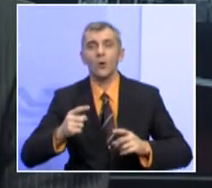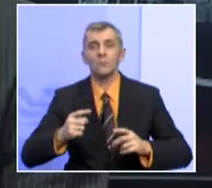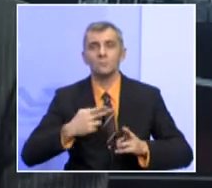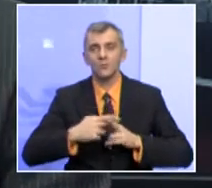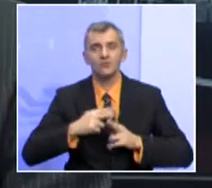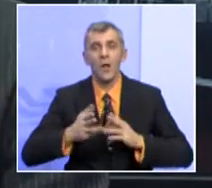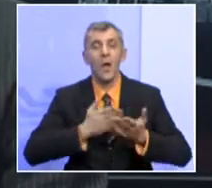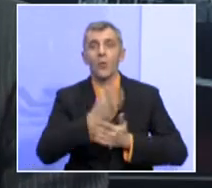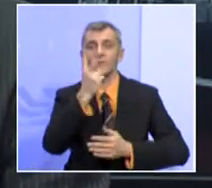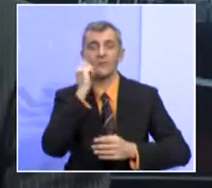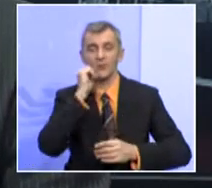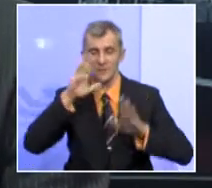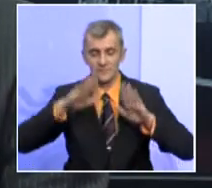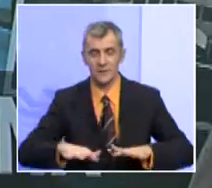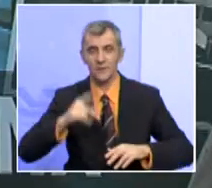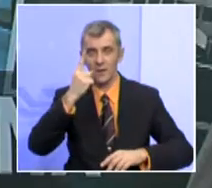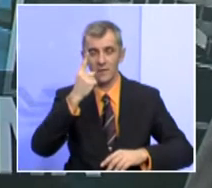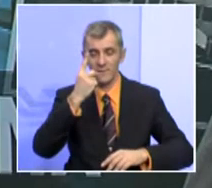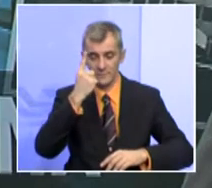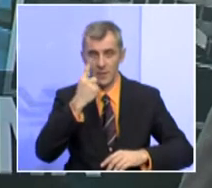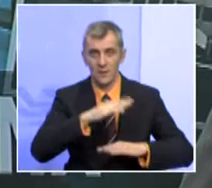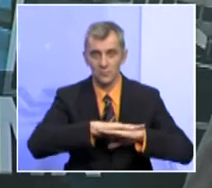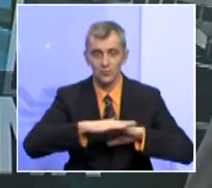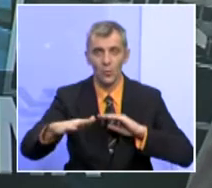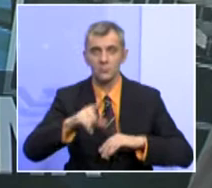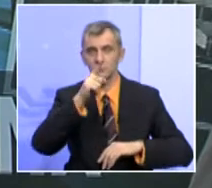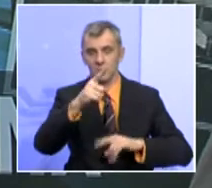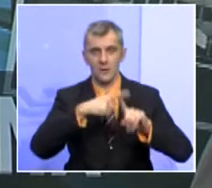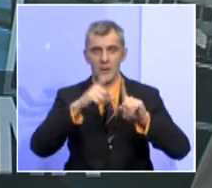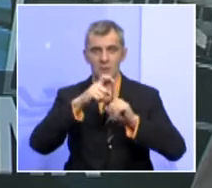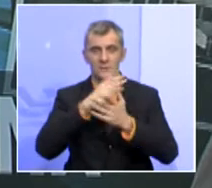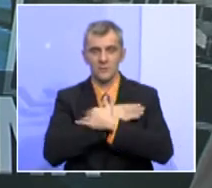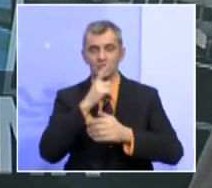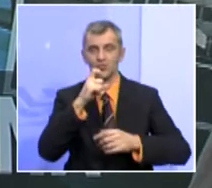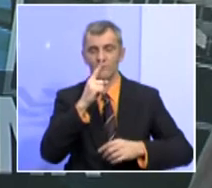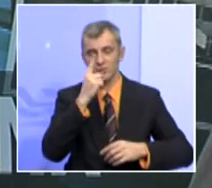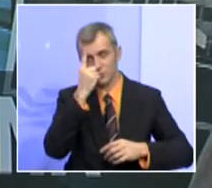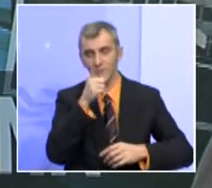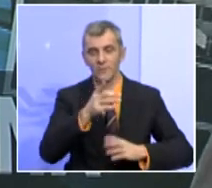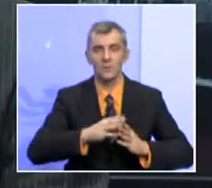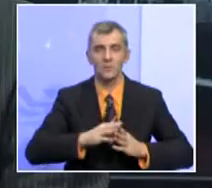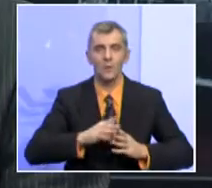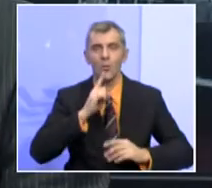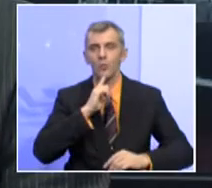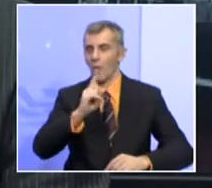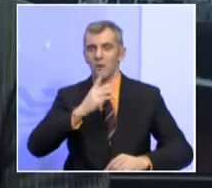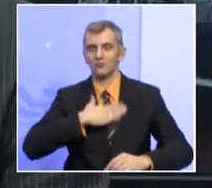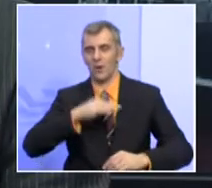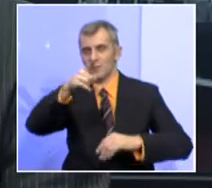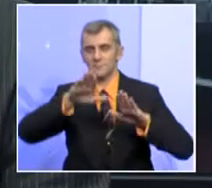sjednu za isti stol. Vi i lider HDZ-BH, gospodin Čović, koji ne želju da sjednu.